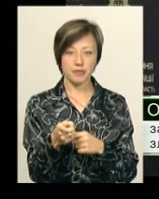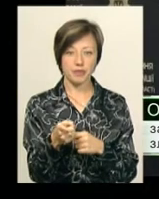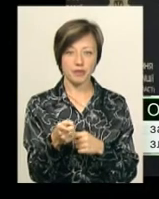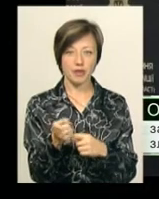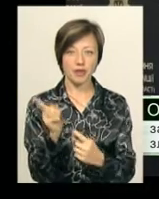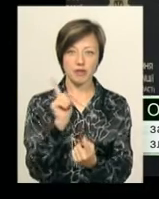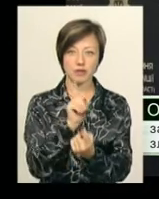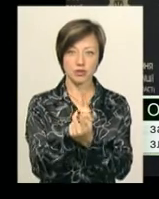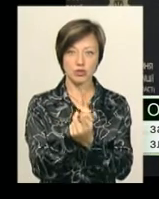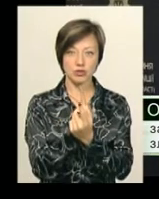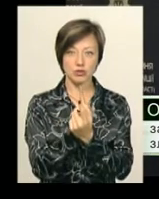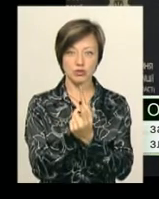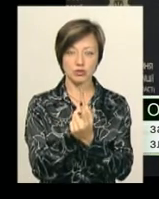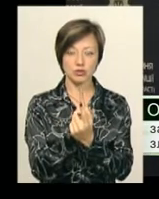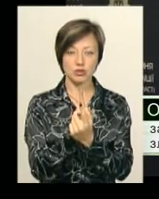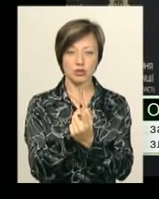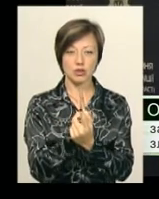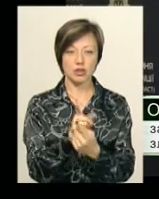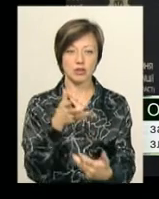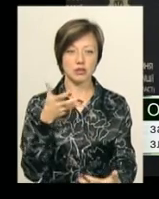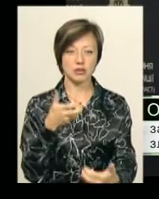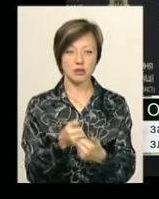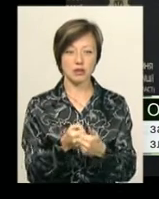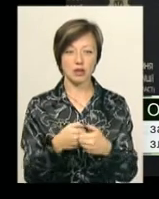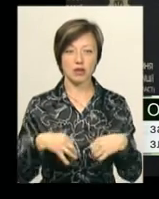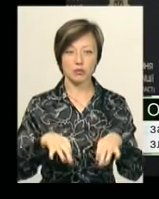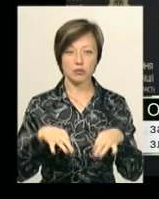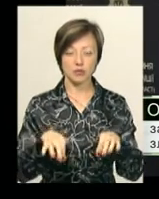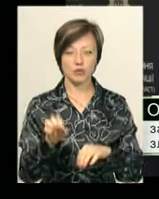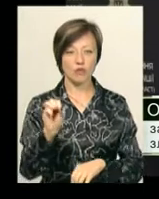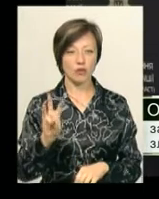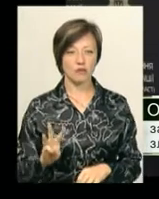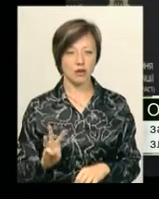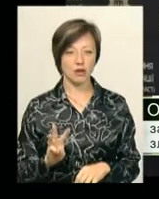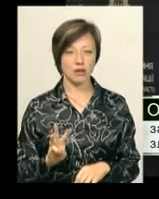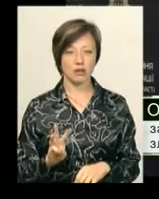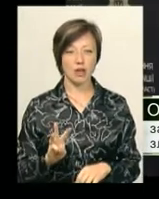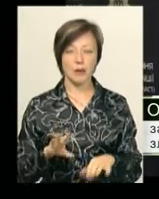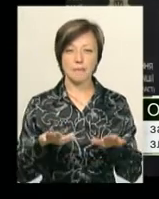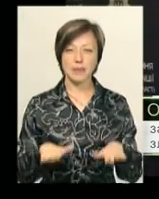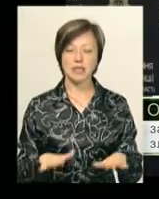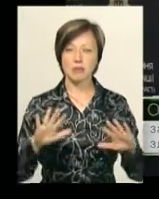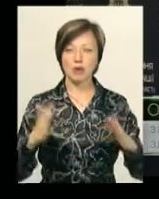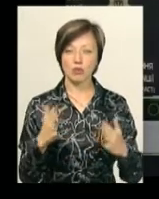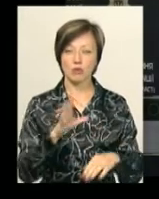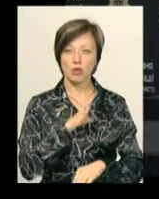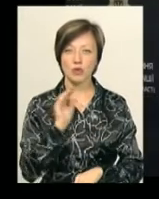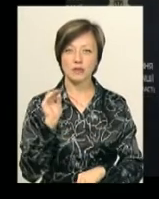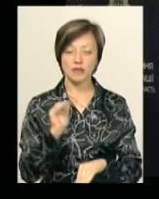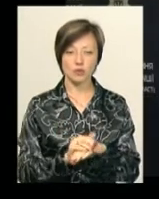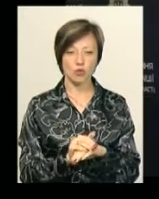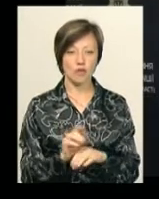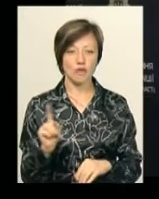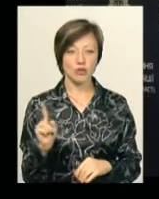на смугу зустрічного руху, де допустив зіткнення з автомобілем «Фольцваген». На місці пригоди було зафіксовано,